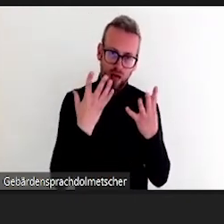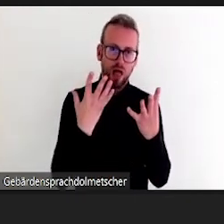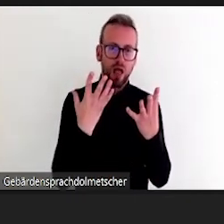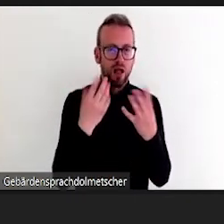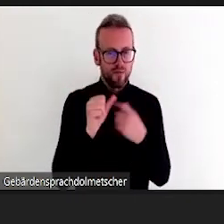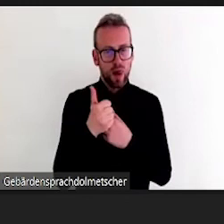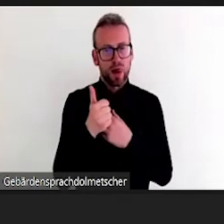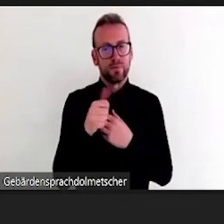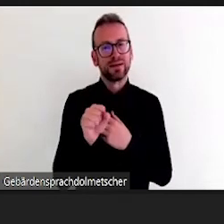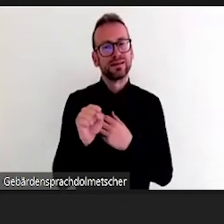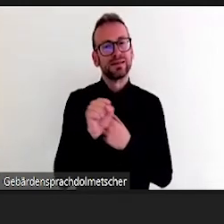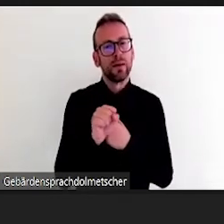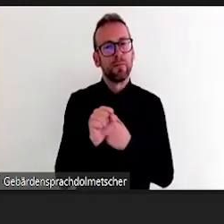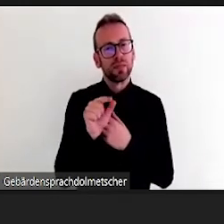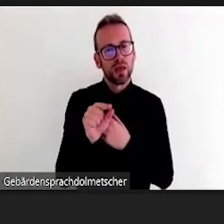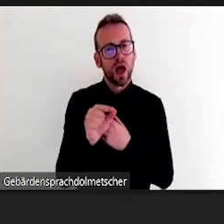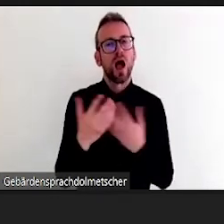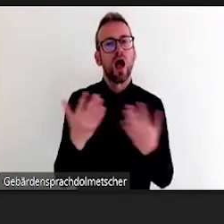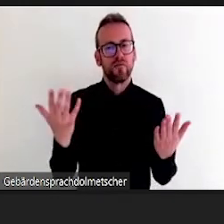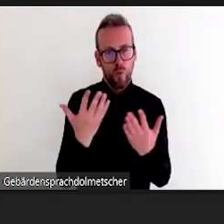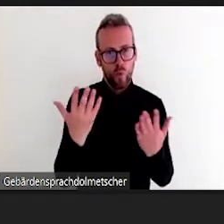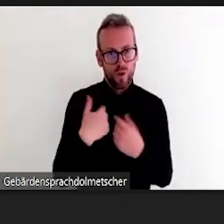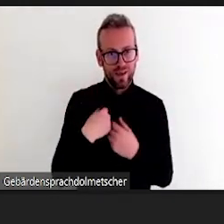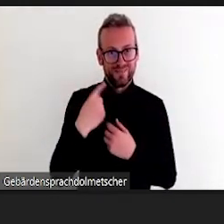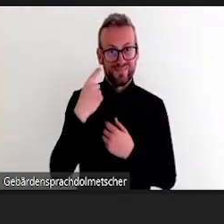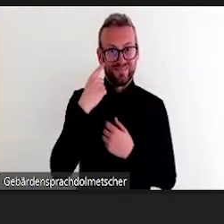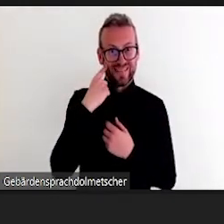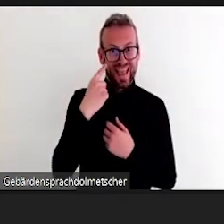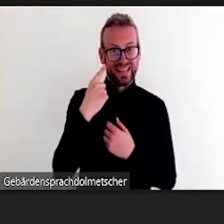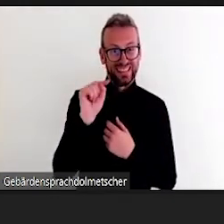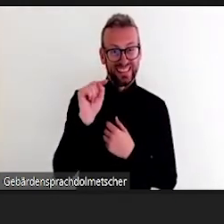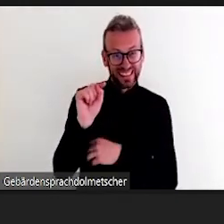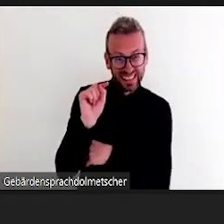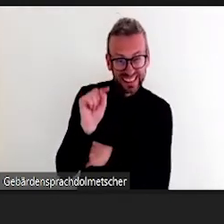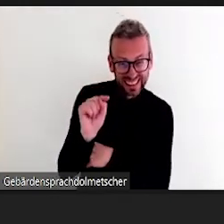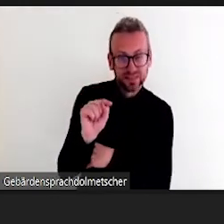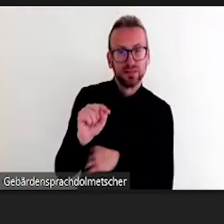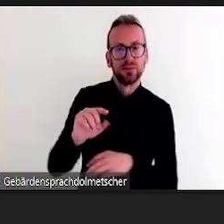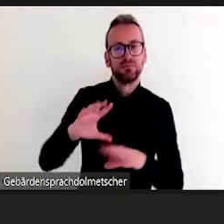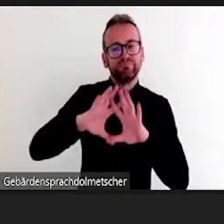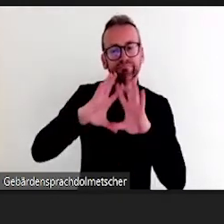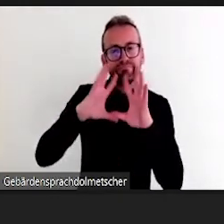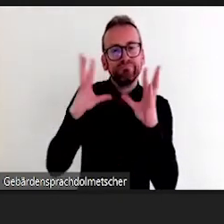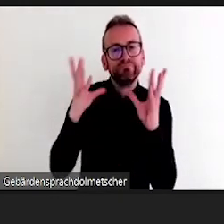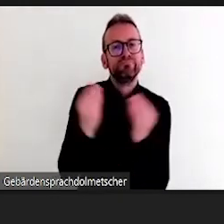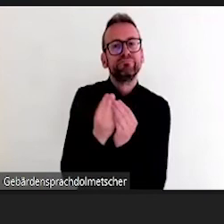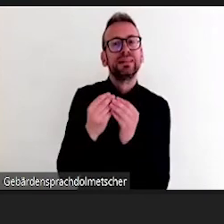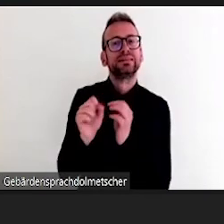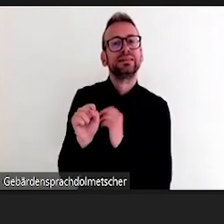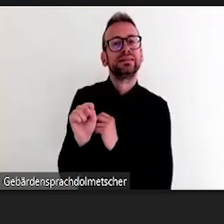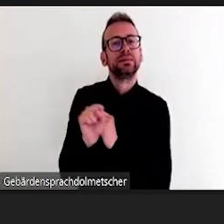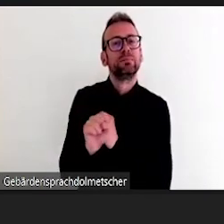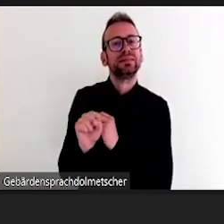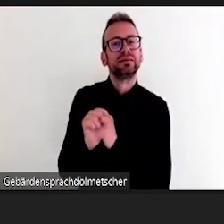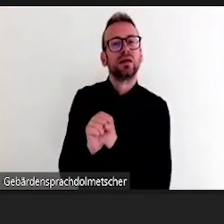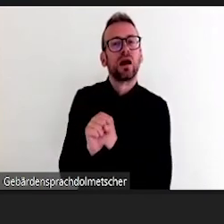und die arbeiten in der Gruppe kontinuierlich dann fest zusammen, dann ist das eine gute Sache, das am Anfang mal zu machen.